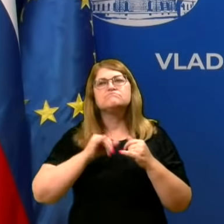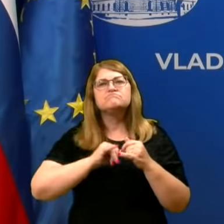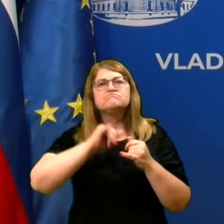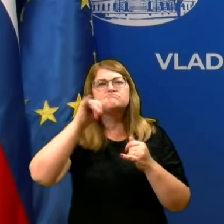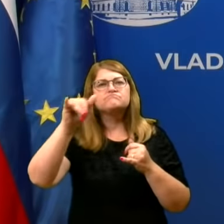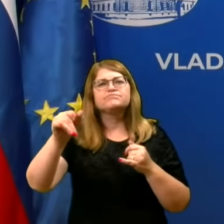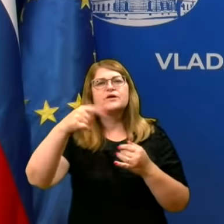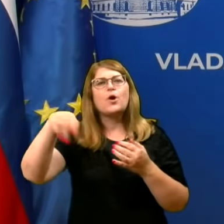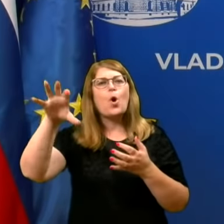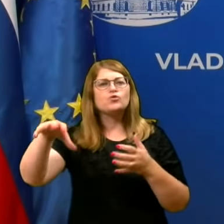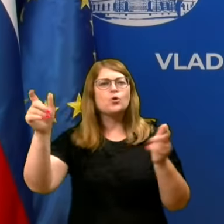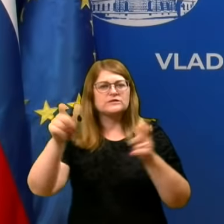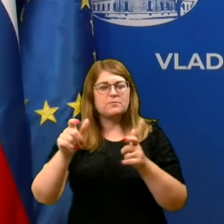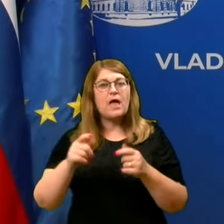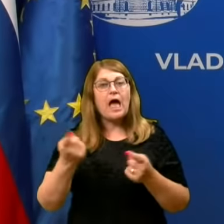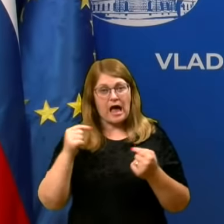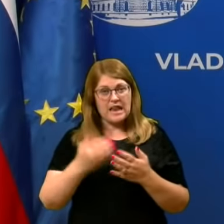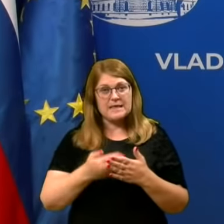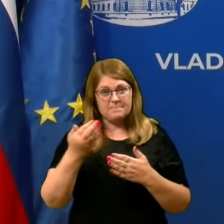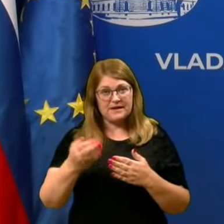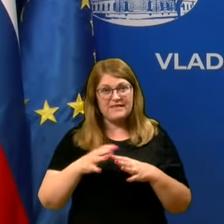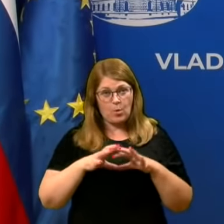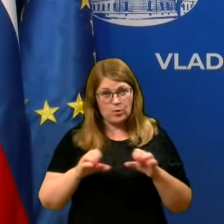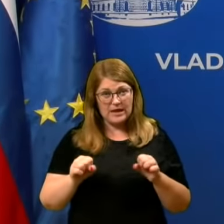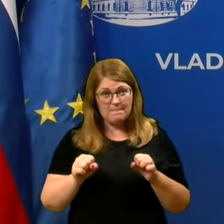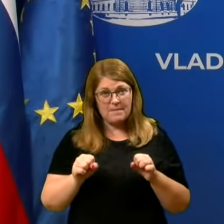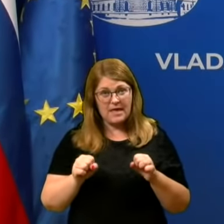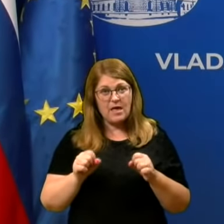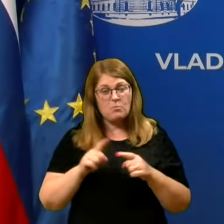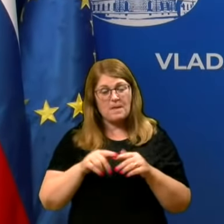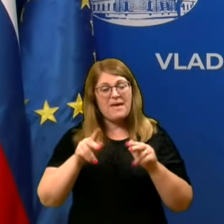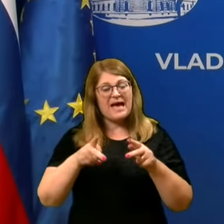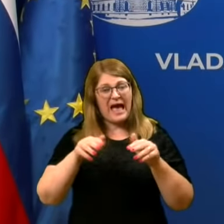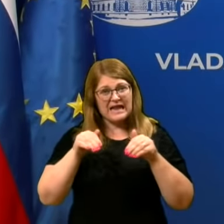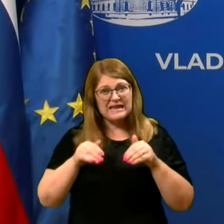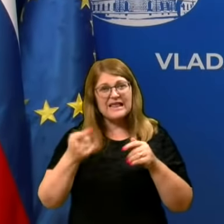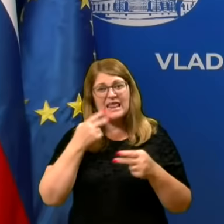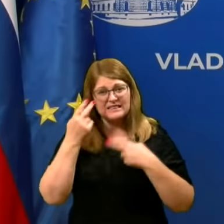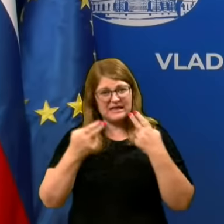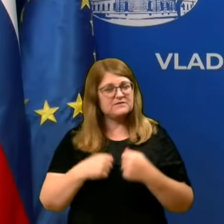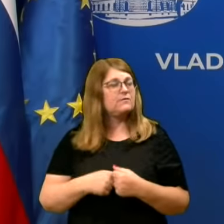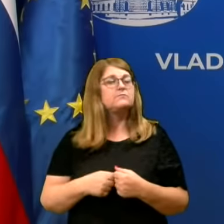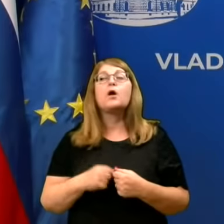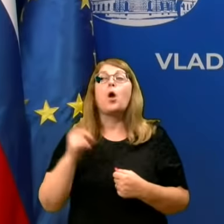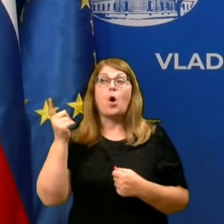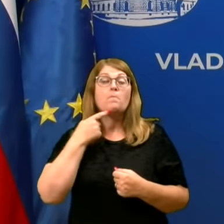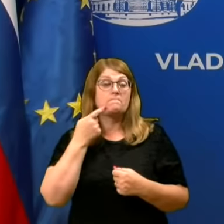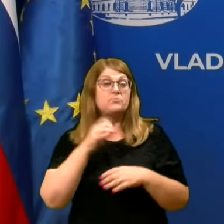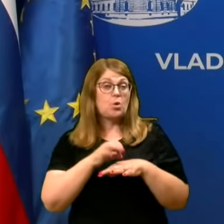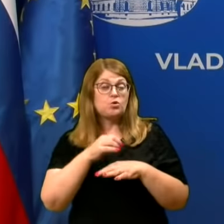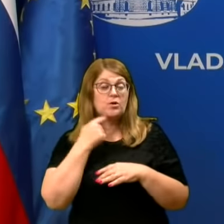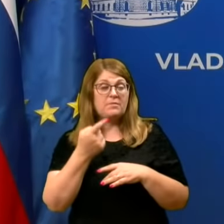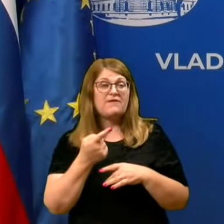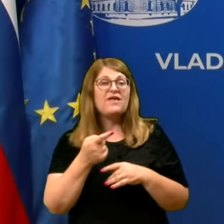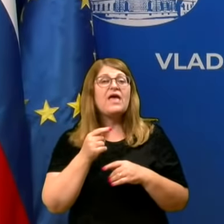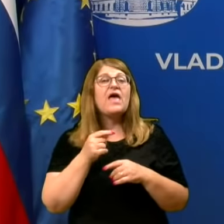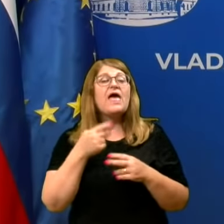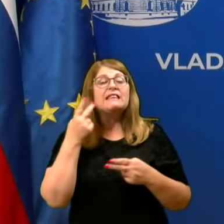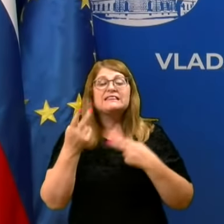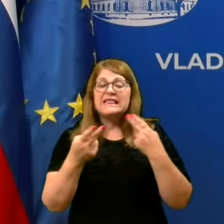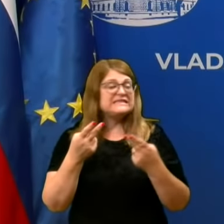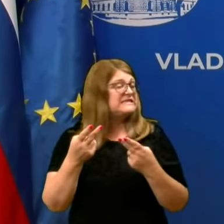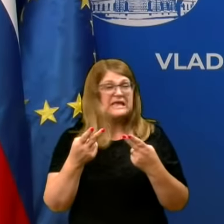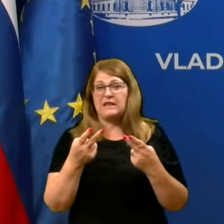ukrepe, testiranje, ne vem. Ja, čisto odvisno, kje bojo prišli nazaj, ne testiranje, a priori ne, ker tisto, kako je bilo rečeno tudi za DSOI, če jiste